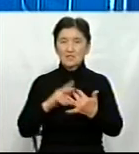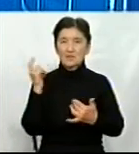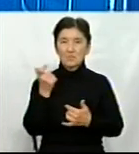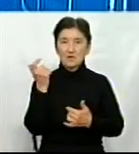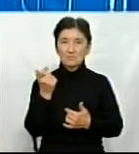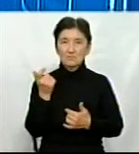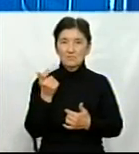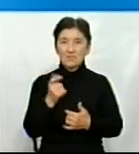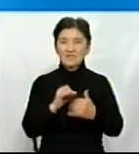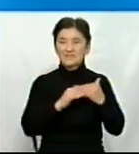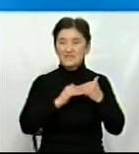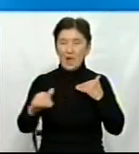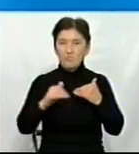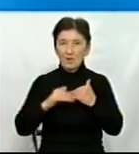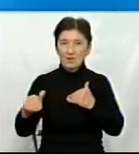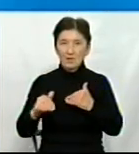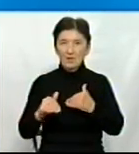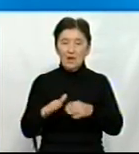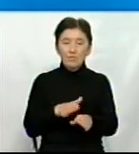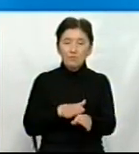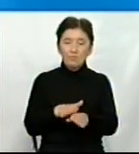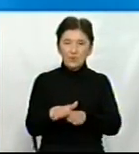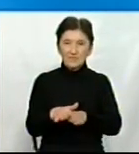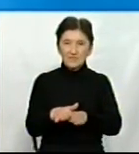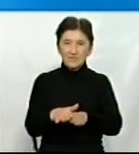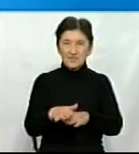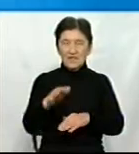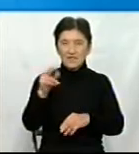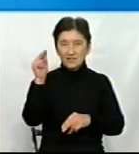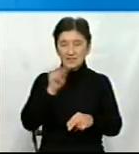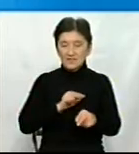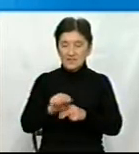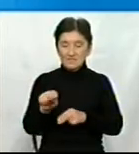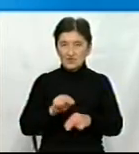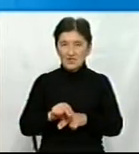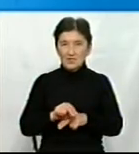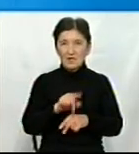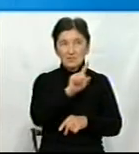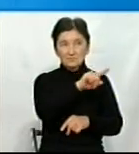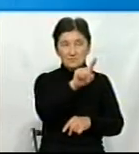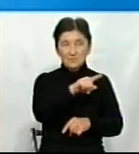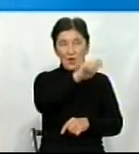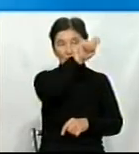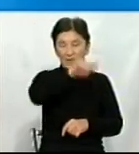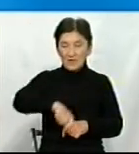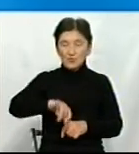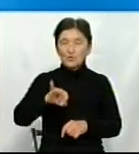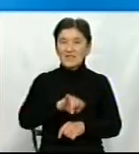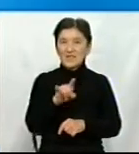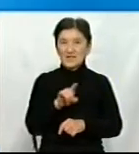«Встепу» якраз провести навчання фахівців, які приїдуть із Європи, це так було заплановано,